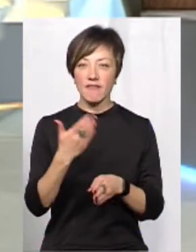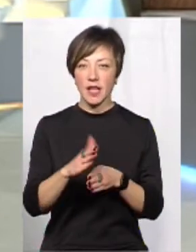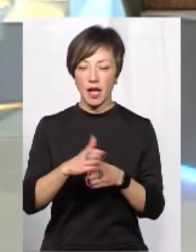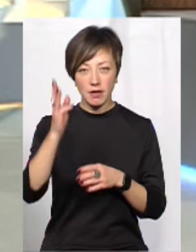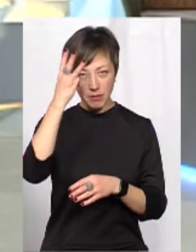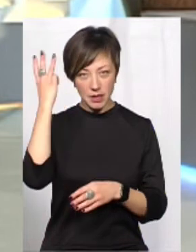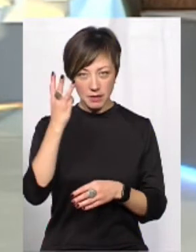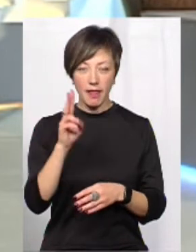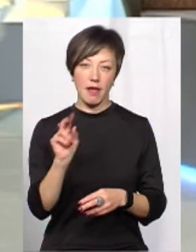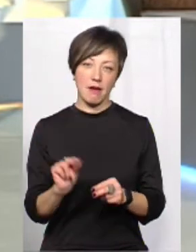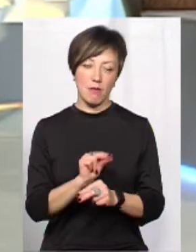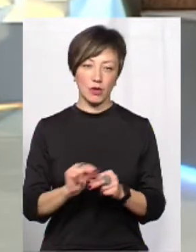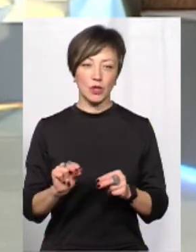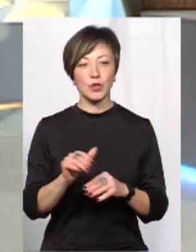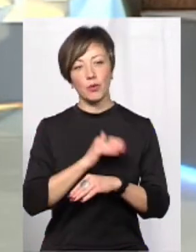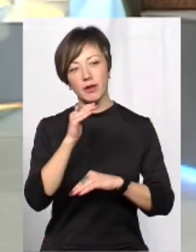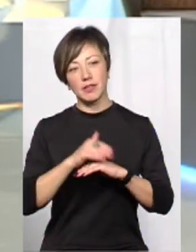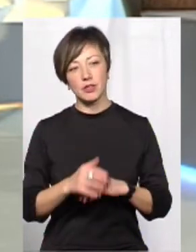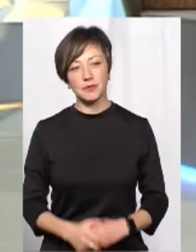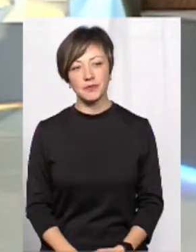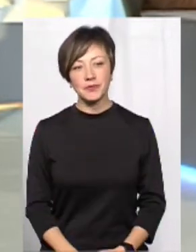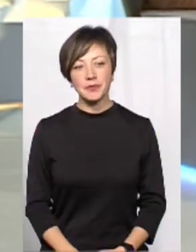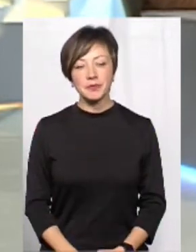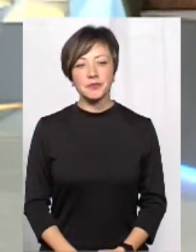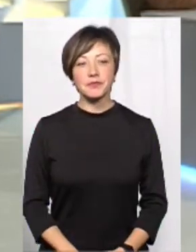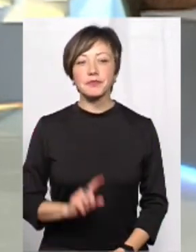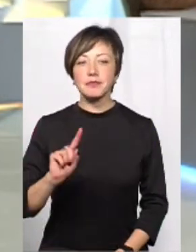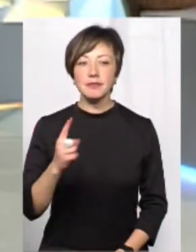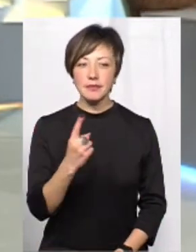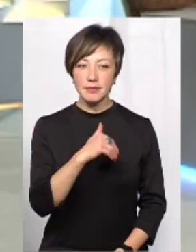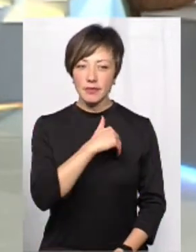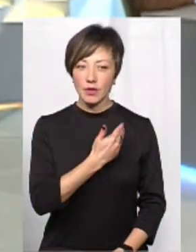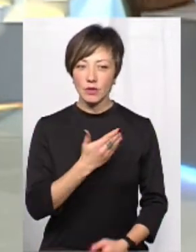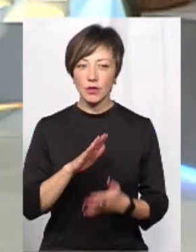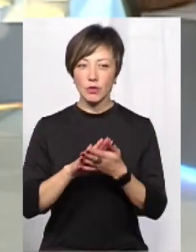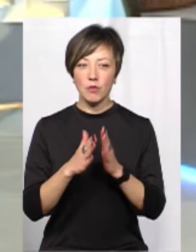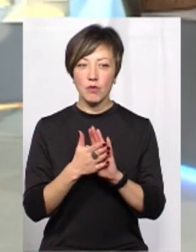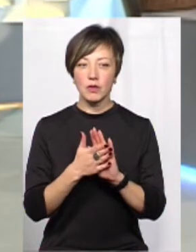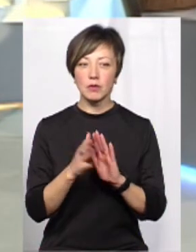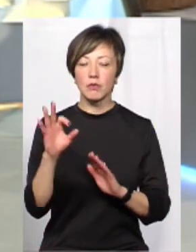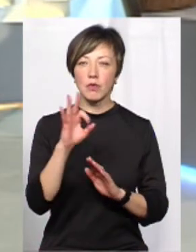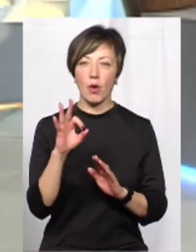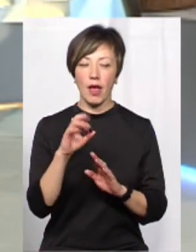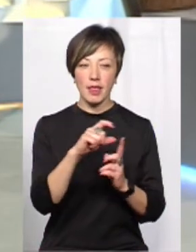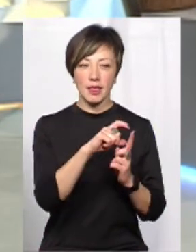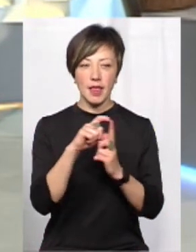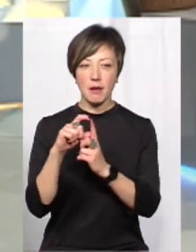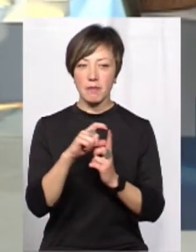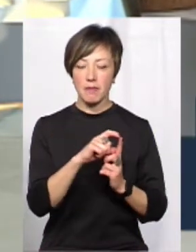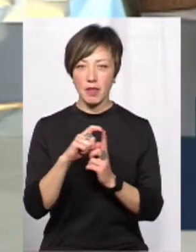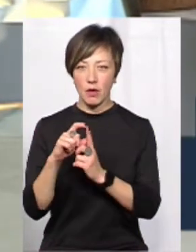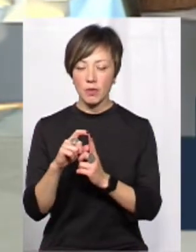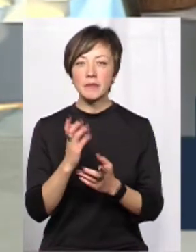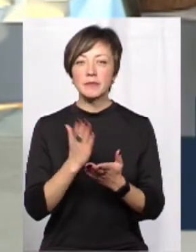Хмельницького на ремонти. Добрий вечір. Добрий вечір. А спершу хочеться домовитися про термінологію. Бачу, що у